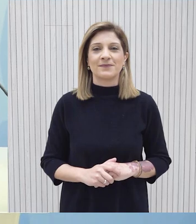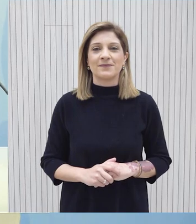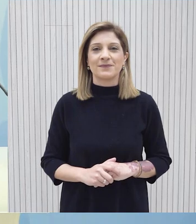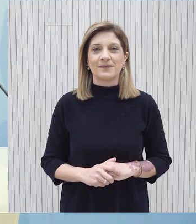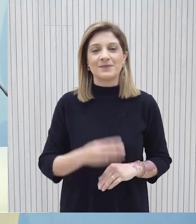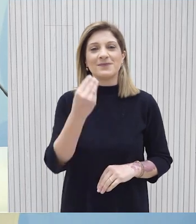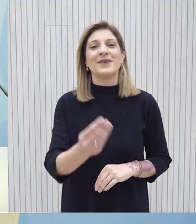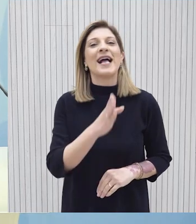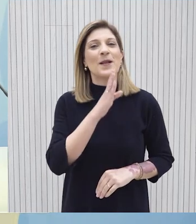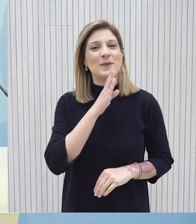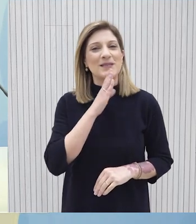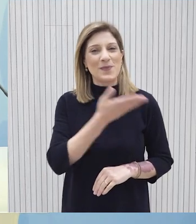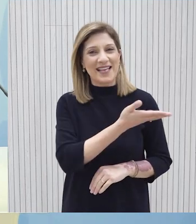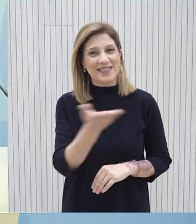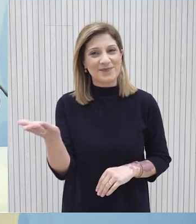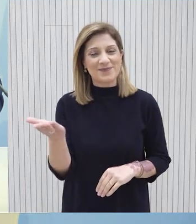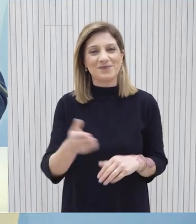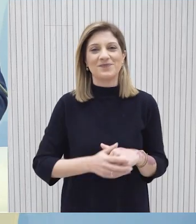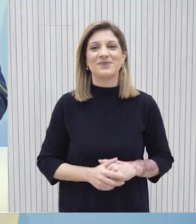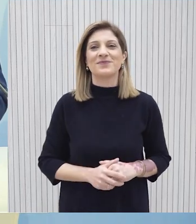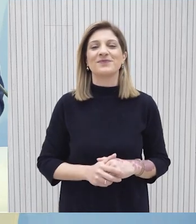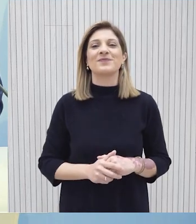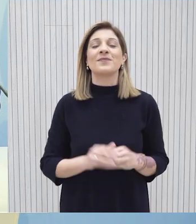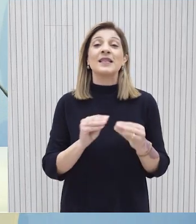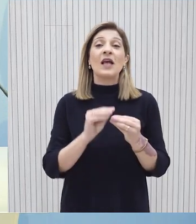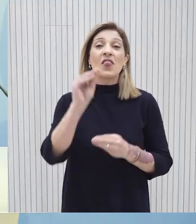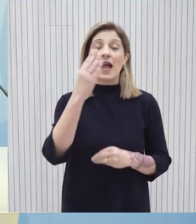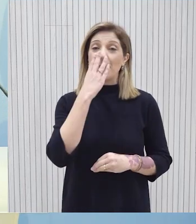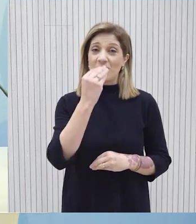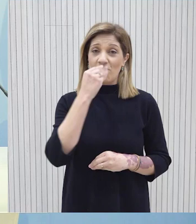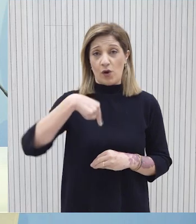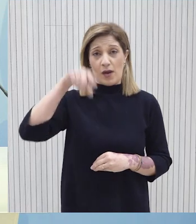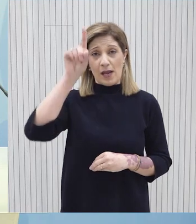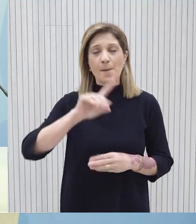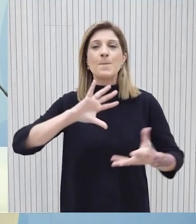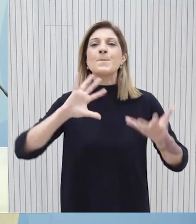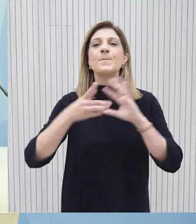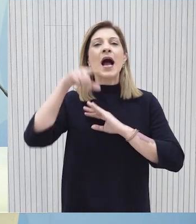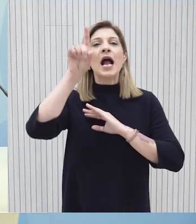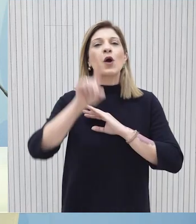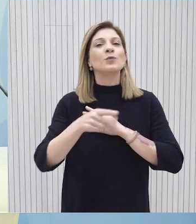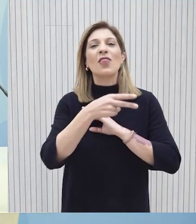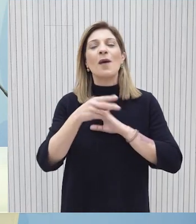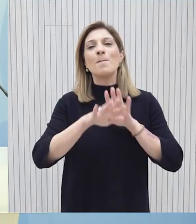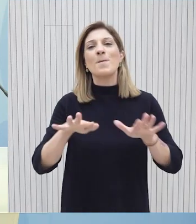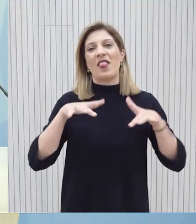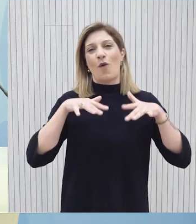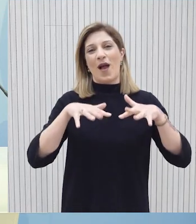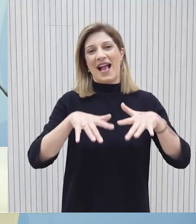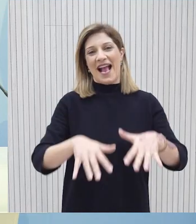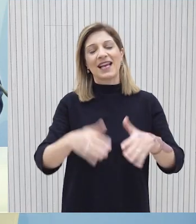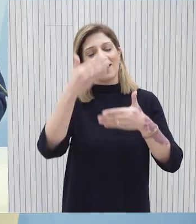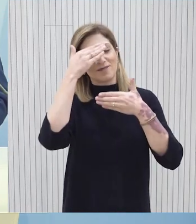Καλό μες μέρες. Η 15η Φεβρουαρίου έχει καθιωρθεί ως η Παγκόσμια Μέρα κατά του παιδικού καρκίνου,